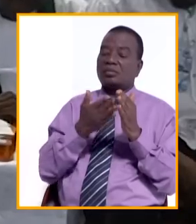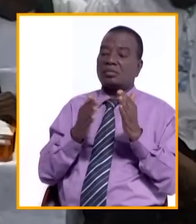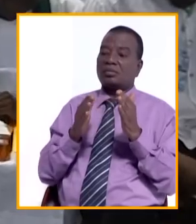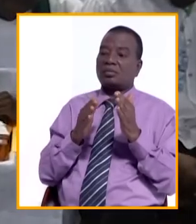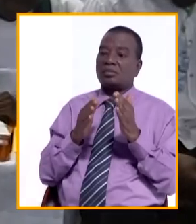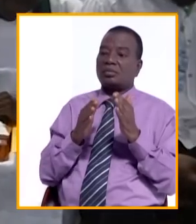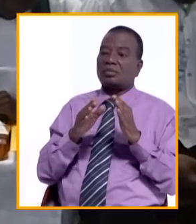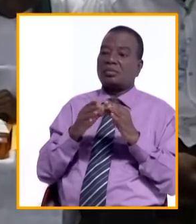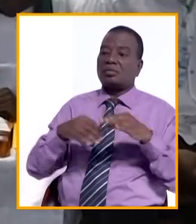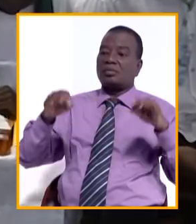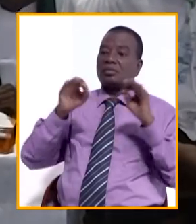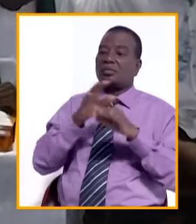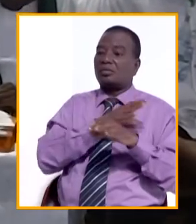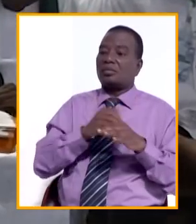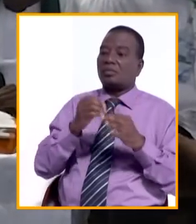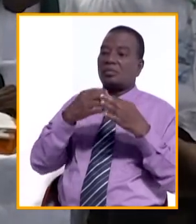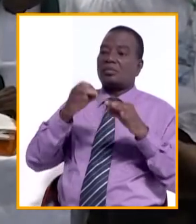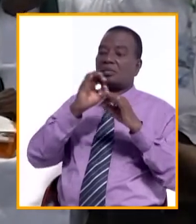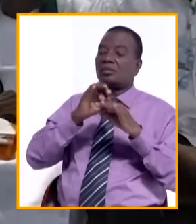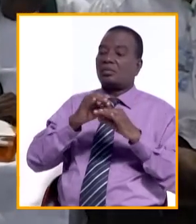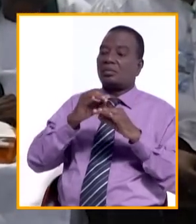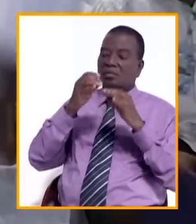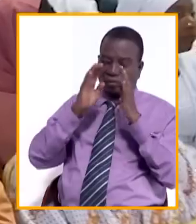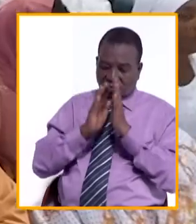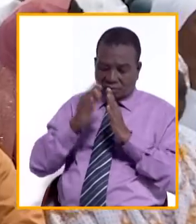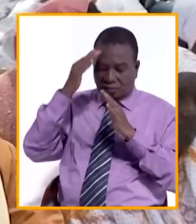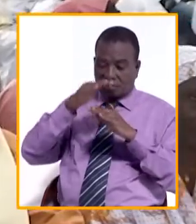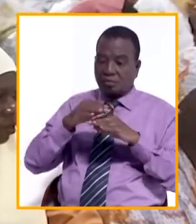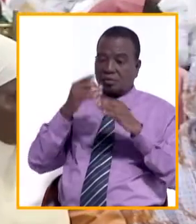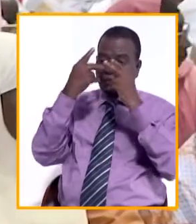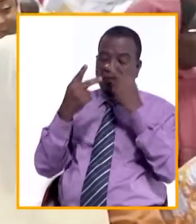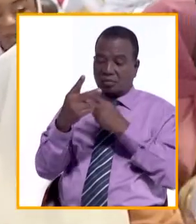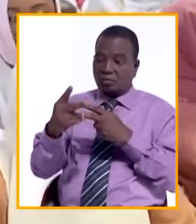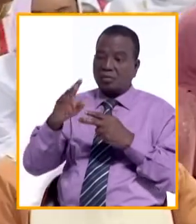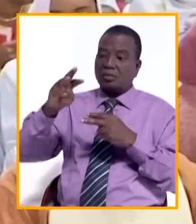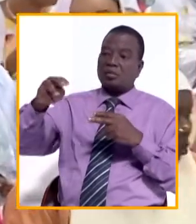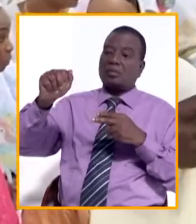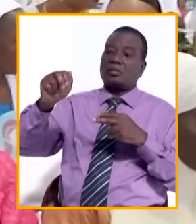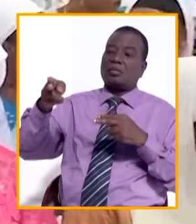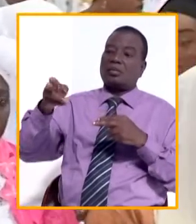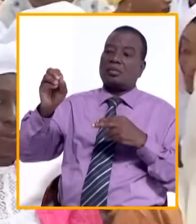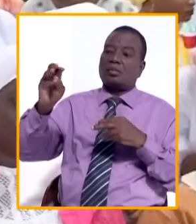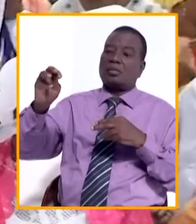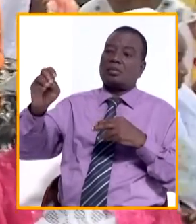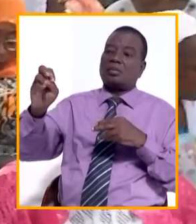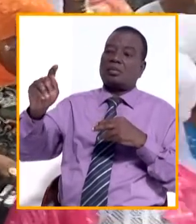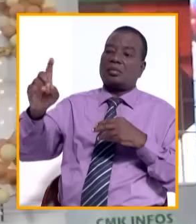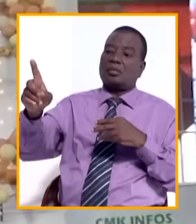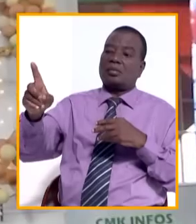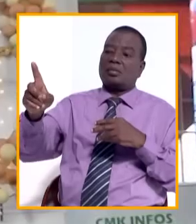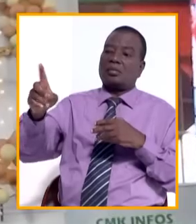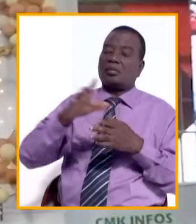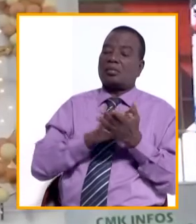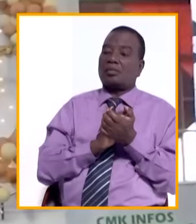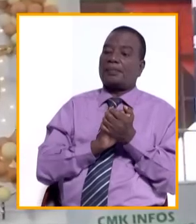La valeur et l'importance de la prière sur le prophète Mohamed. C'est au tour de cette problématique qu'a été célébrée